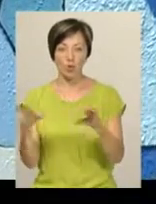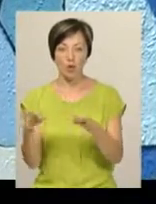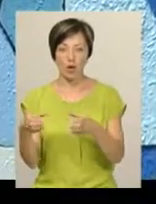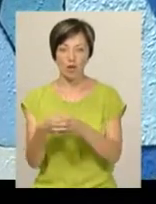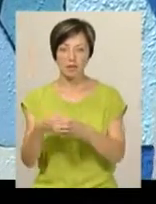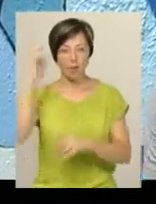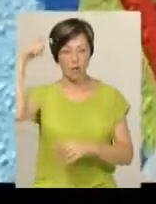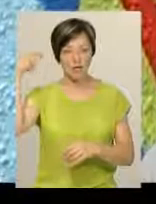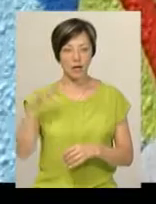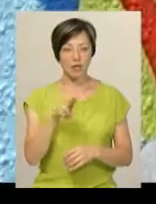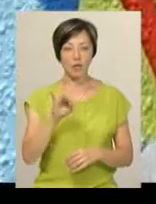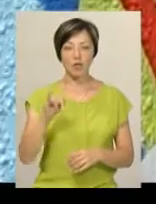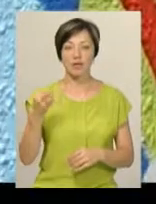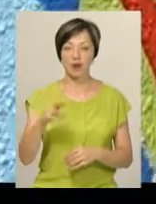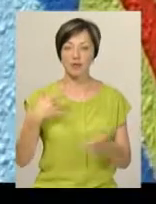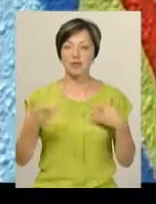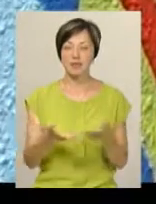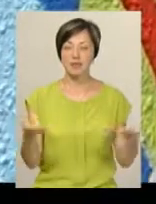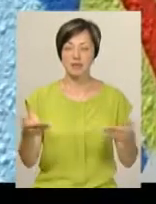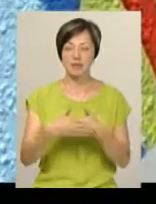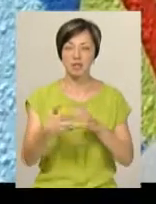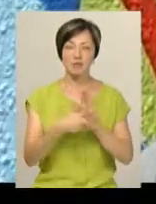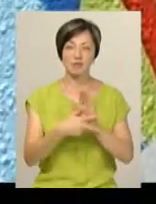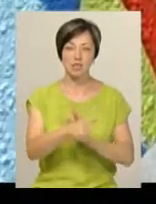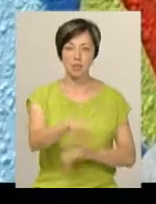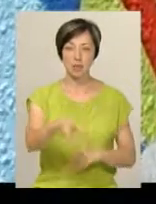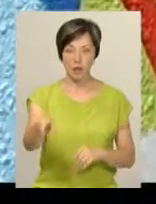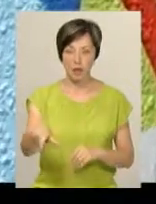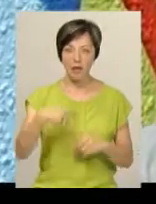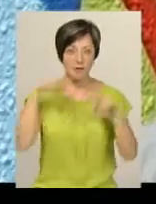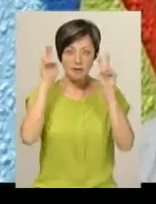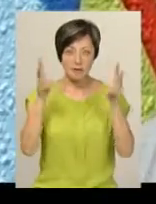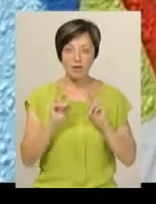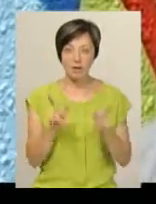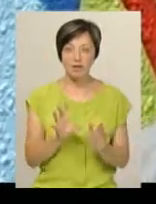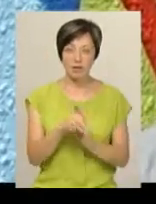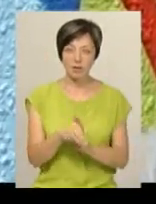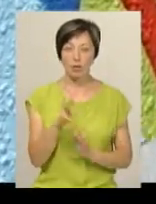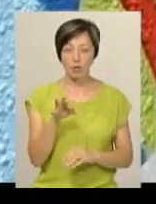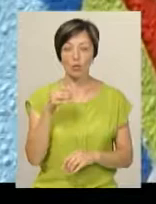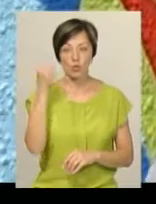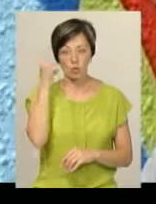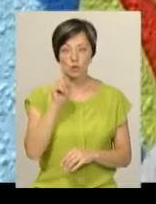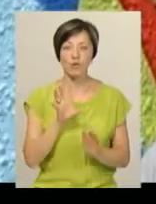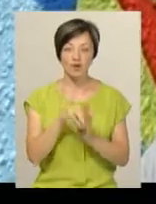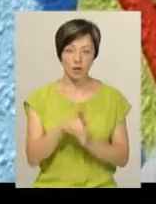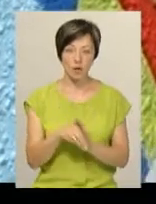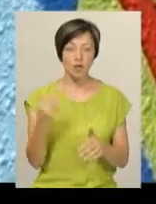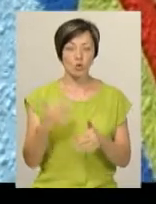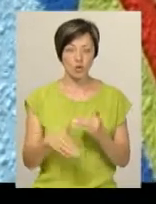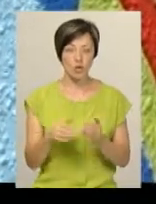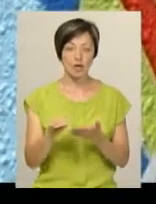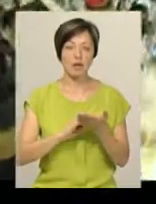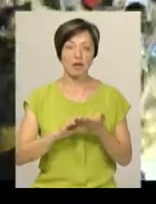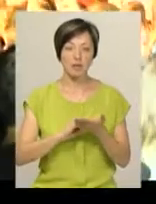назвою «Козаки Поділля». На сцені буде близько 80 людей. Я не знаю, як ми туди вліземо, але думаю, що вліземо. Вже йдуть